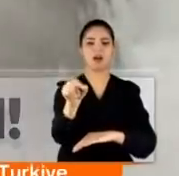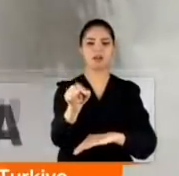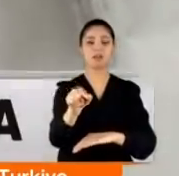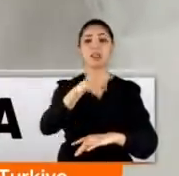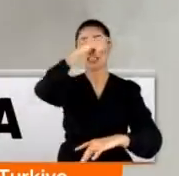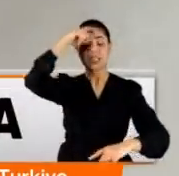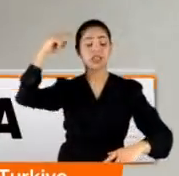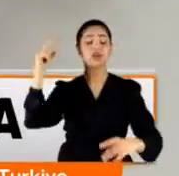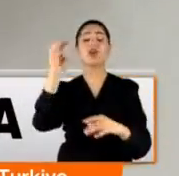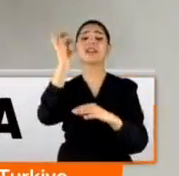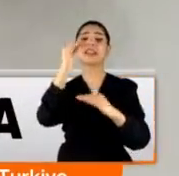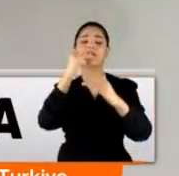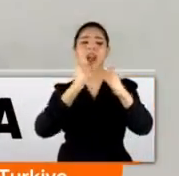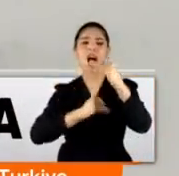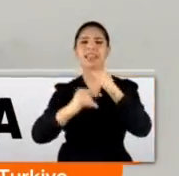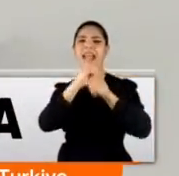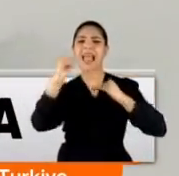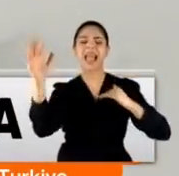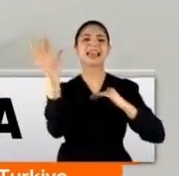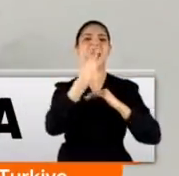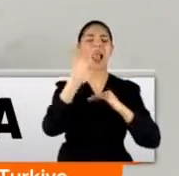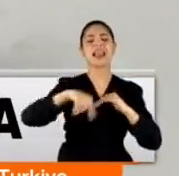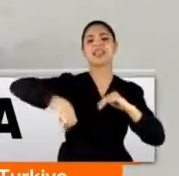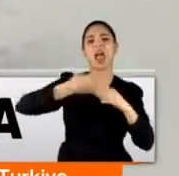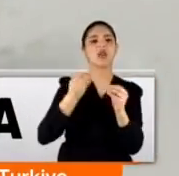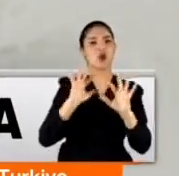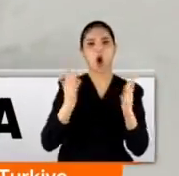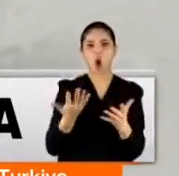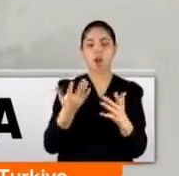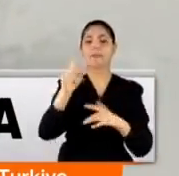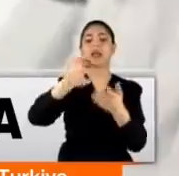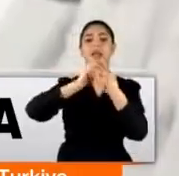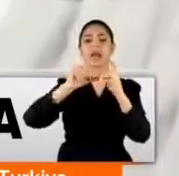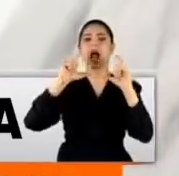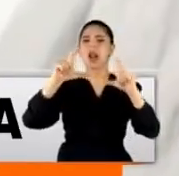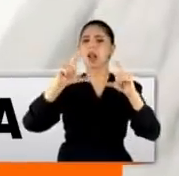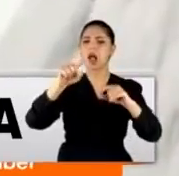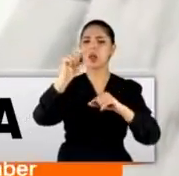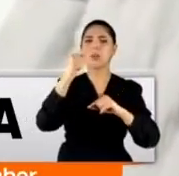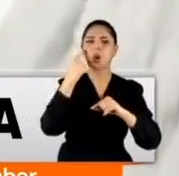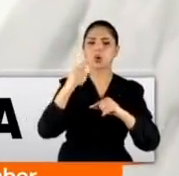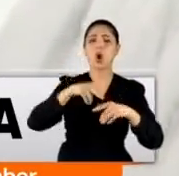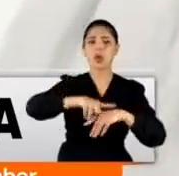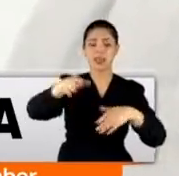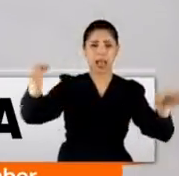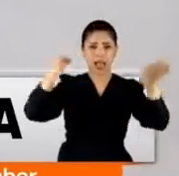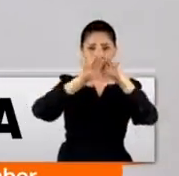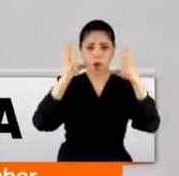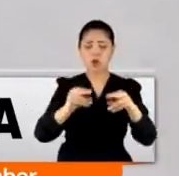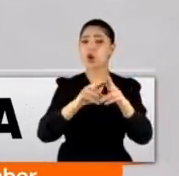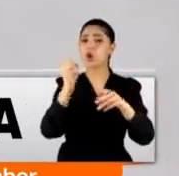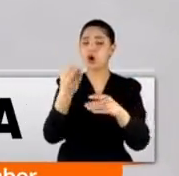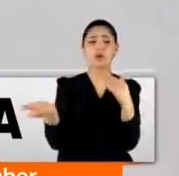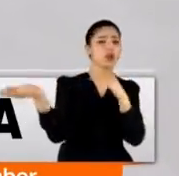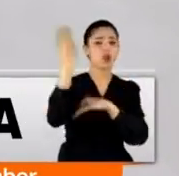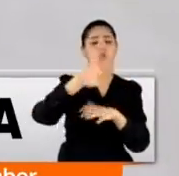Sıcaklık yine sıfırın altında 50-60 dereceyi bulabilir. Kar kalınlığı aynı şekilde yolları kapatırsa pandemiden sonra bu